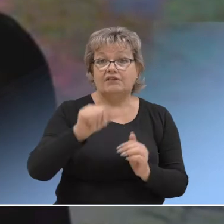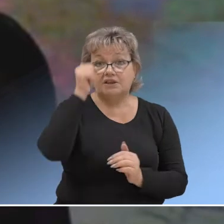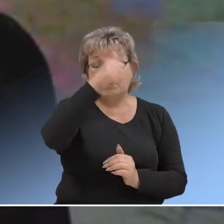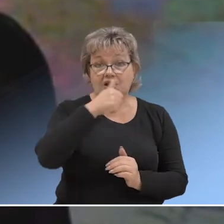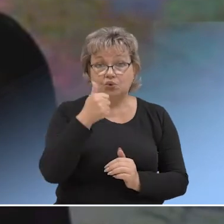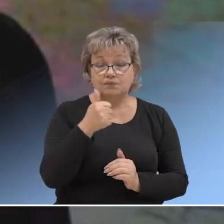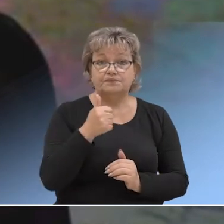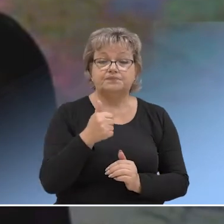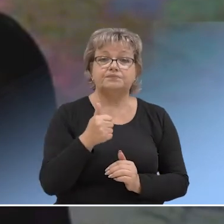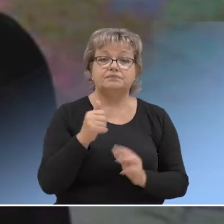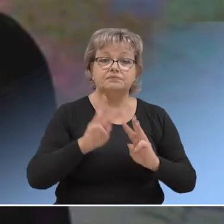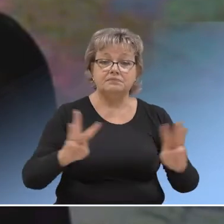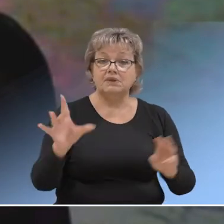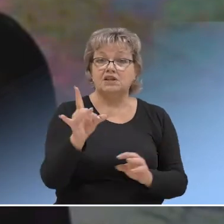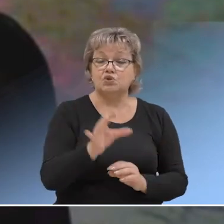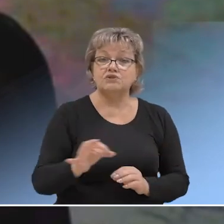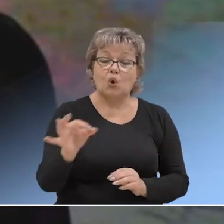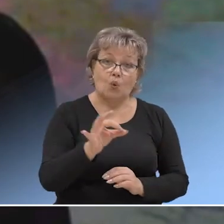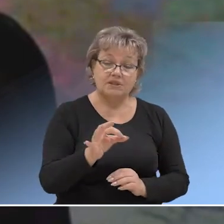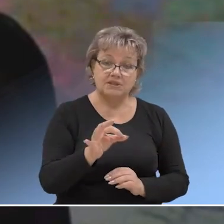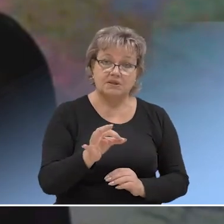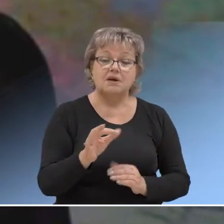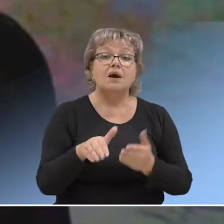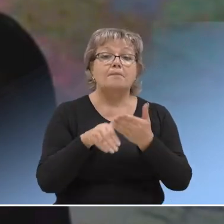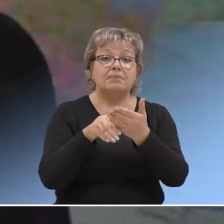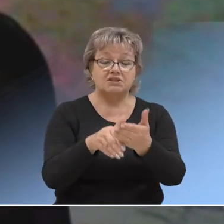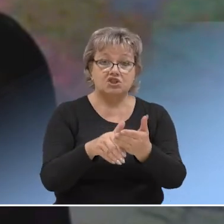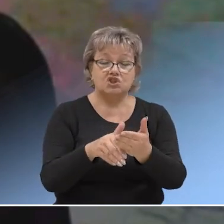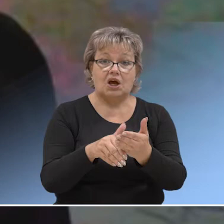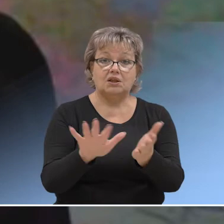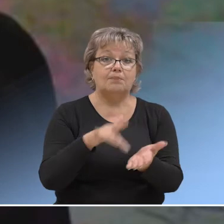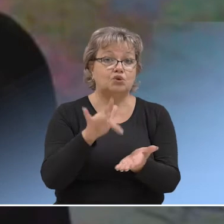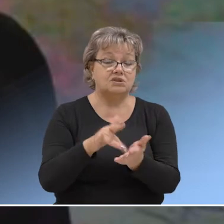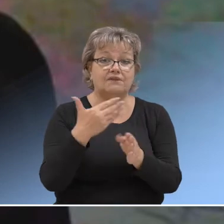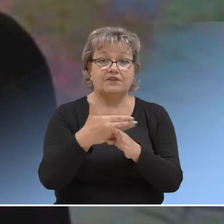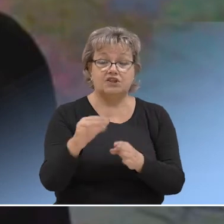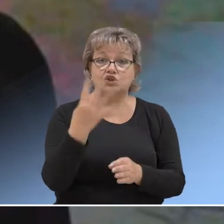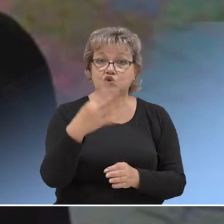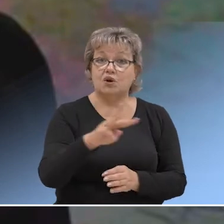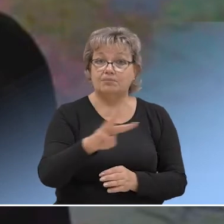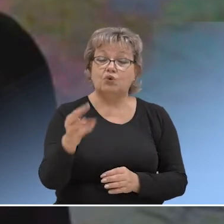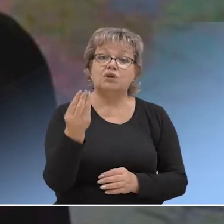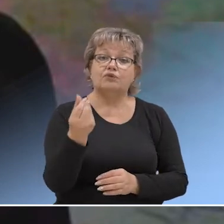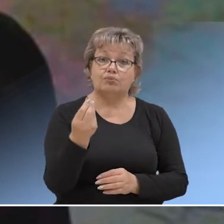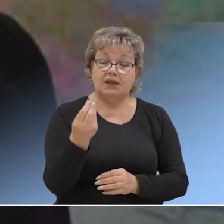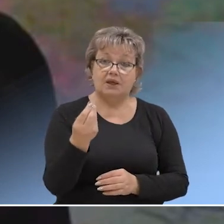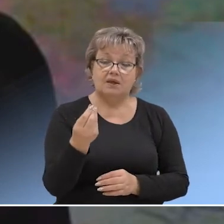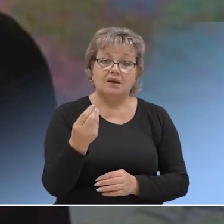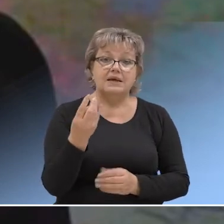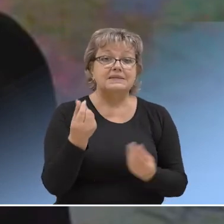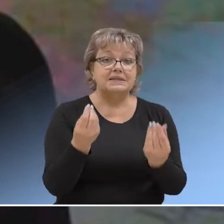Уже в этом году правительство Ростовской области поддержало муниципалитет, выделили 40 миллионов рублей